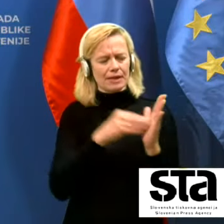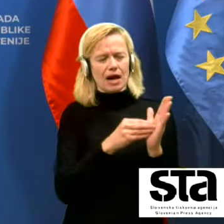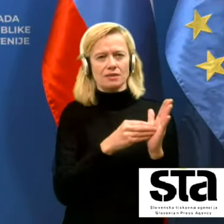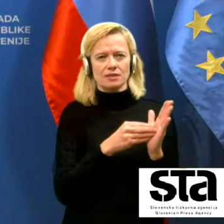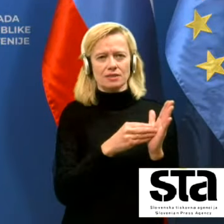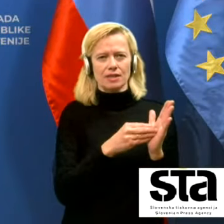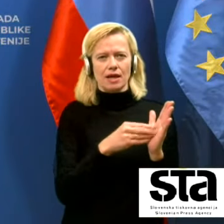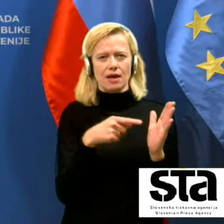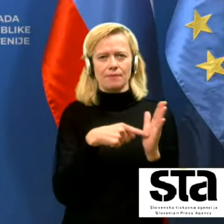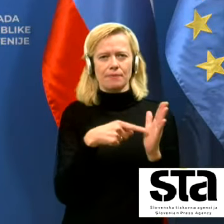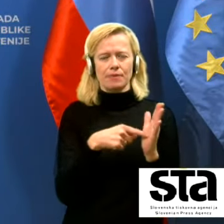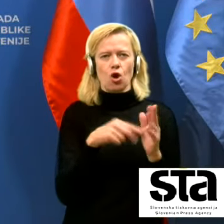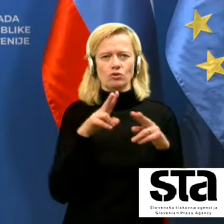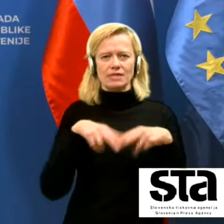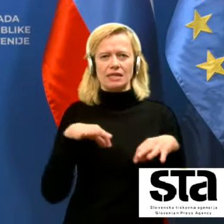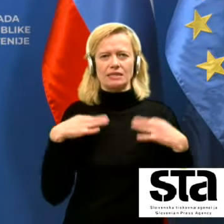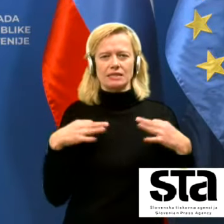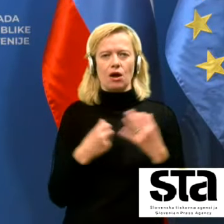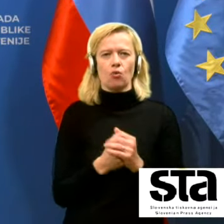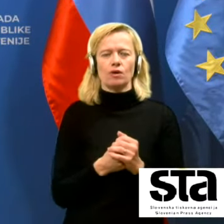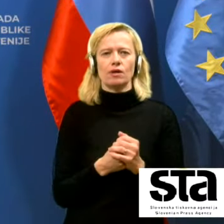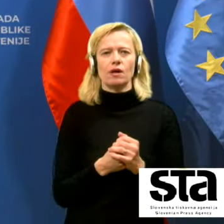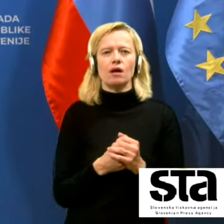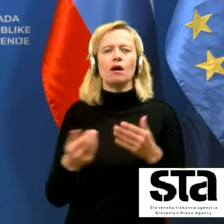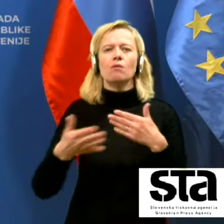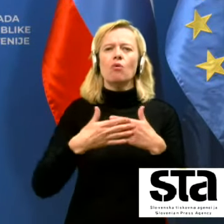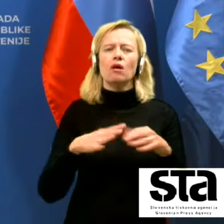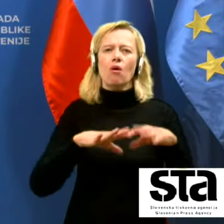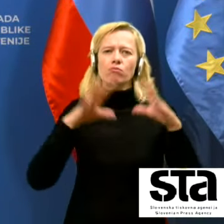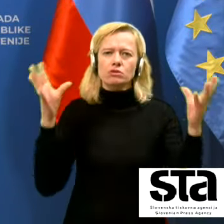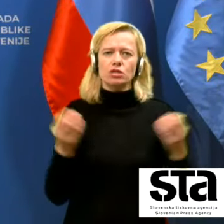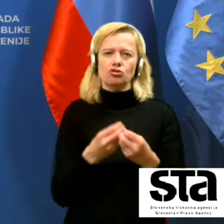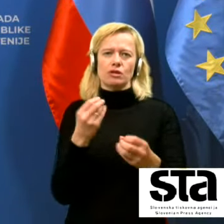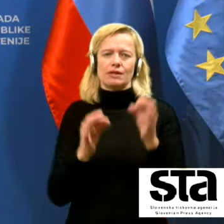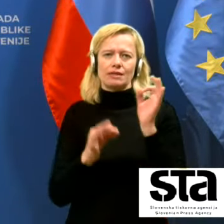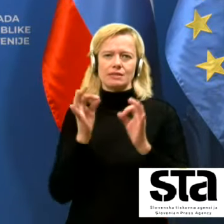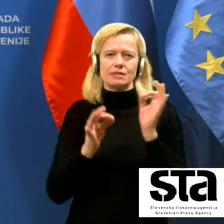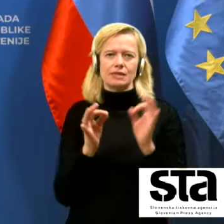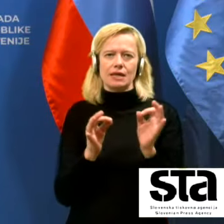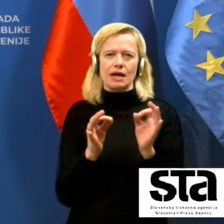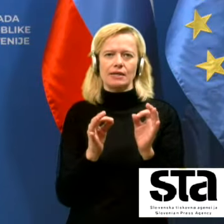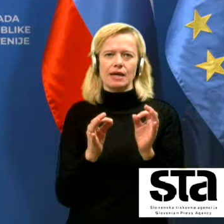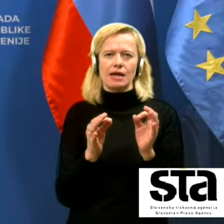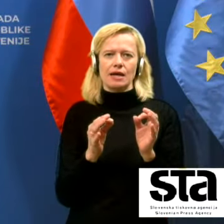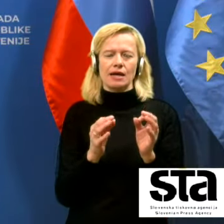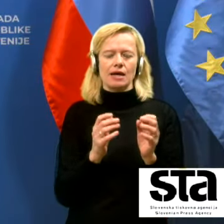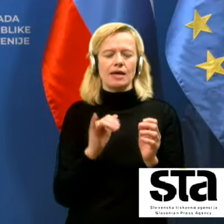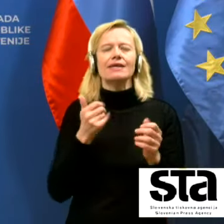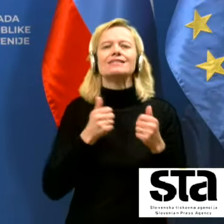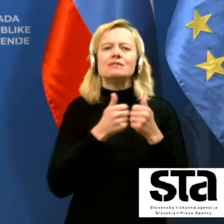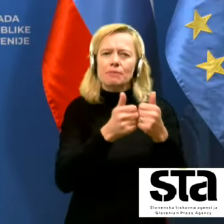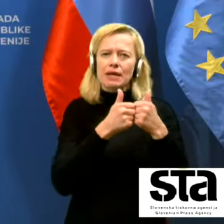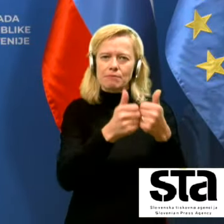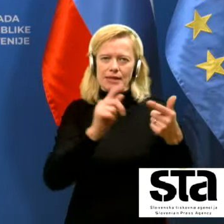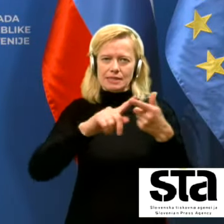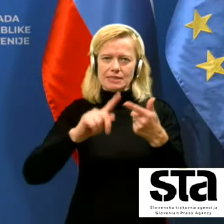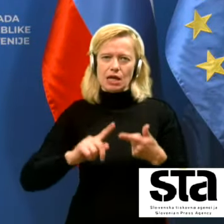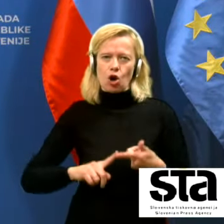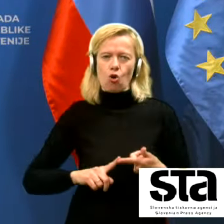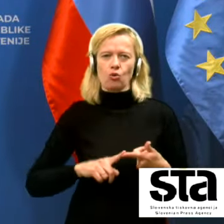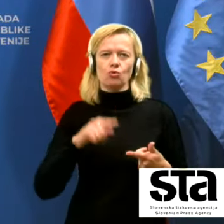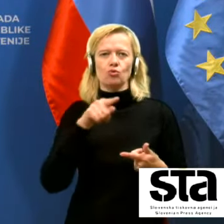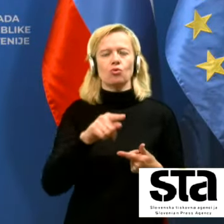Zdaj, poleg obsežnega testiranja je spremljanje stikov drugi ključen element